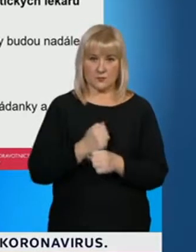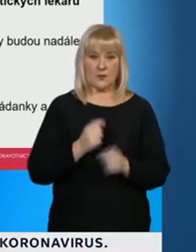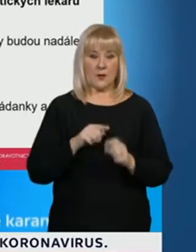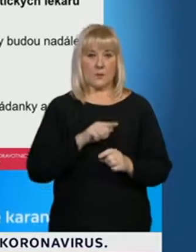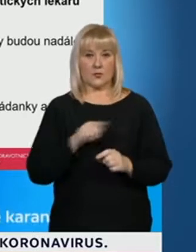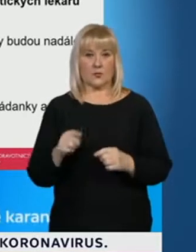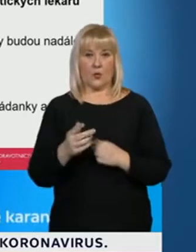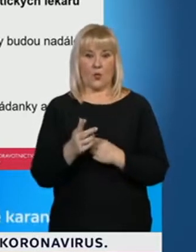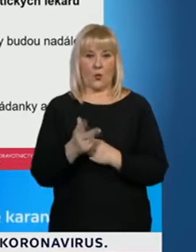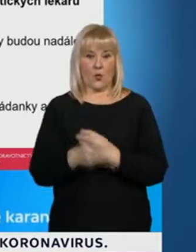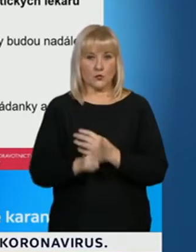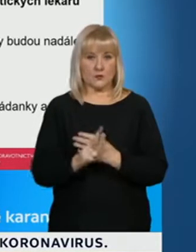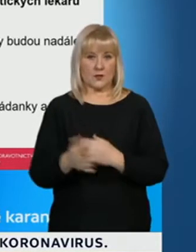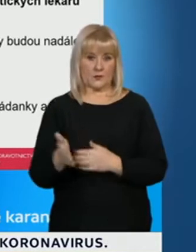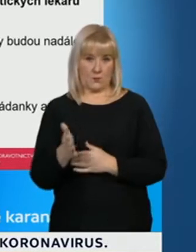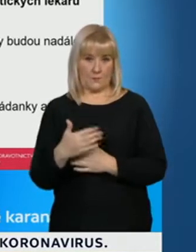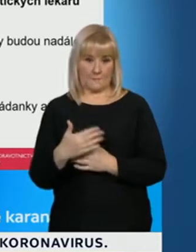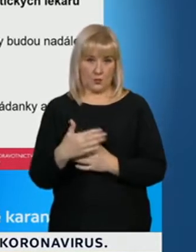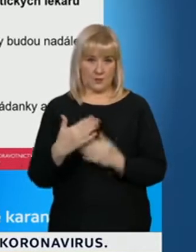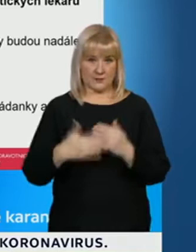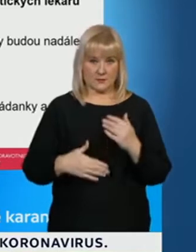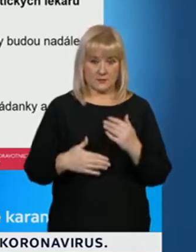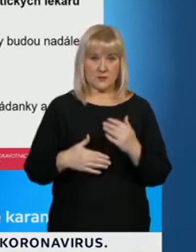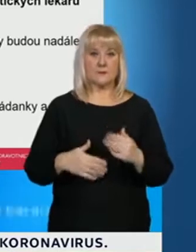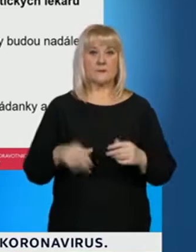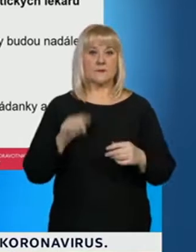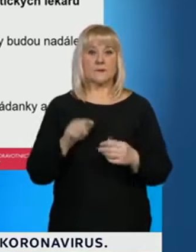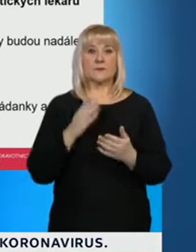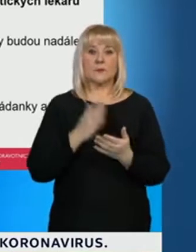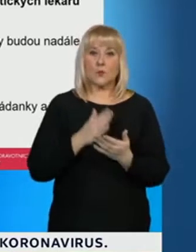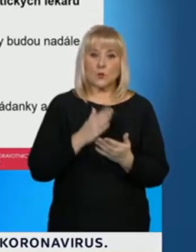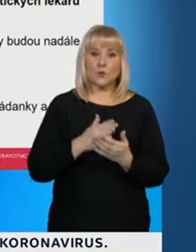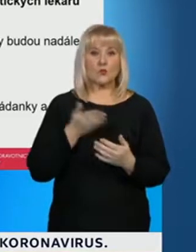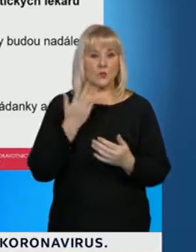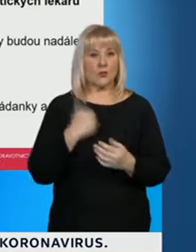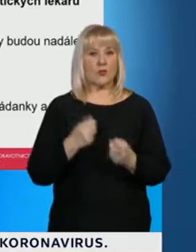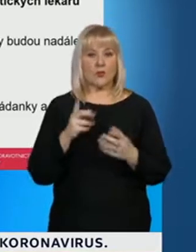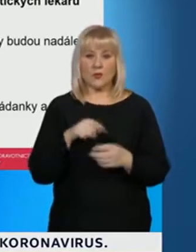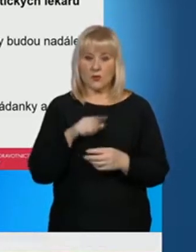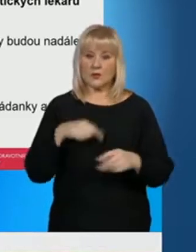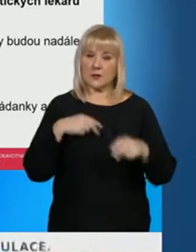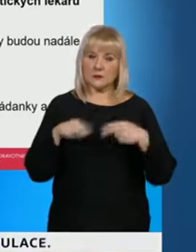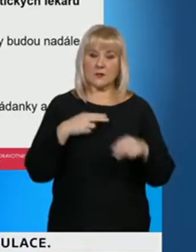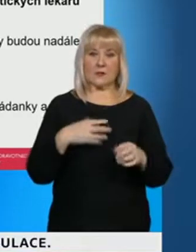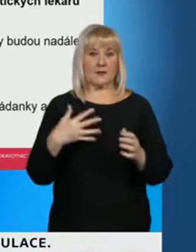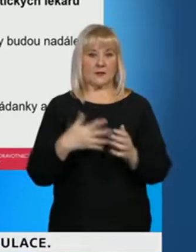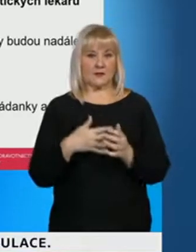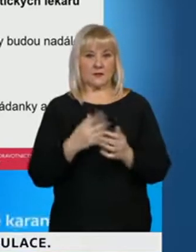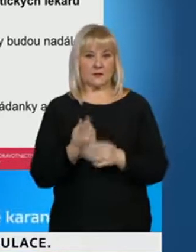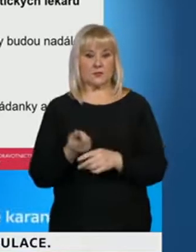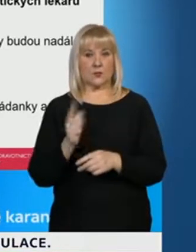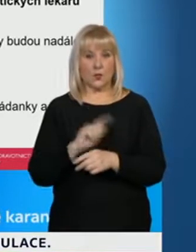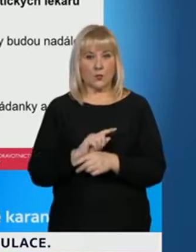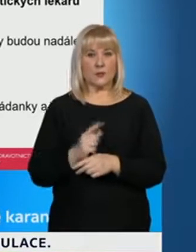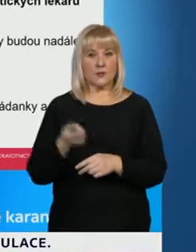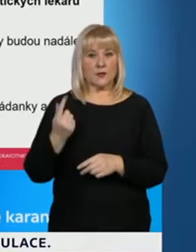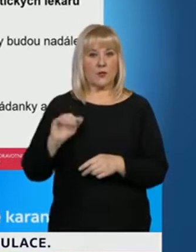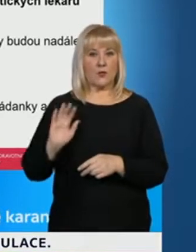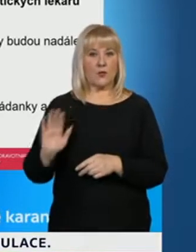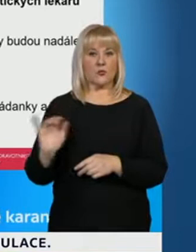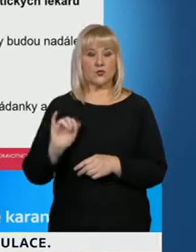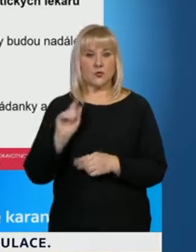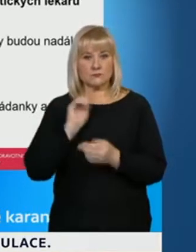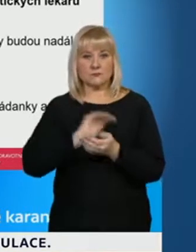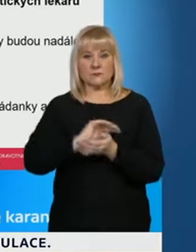18.12. Tak, jak bylo již několikrát komunikováno, testy jsou nakupovány cestou poskytovatelů zdravotních